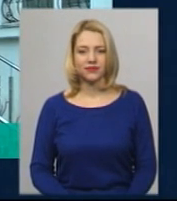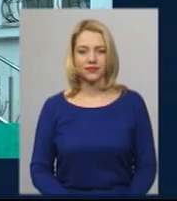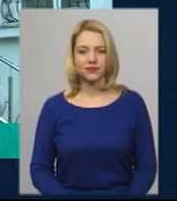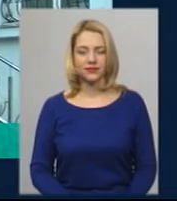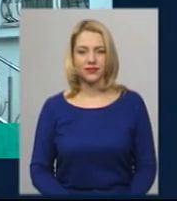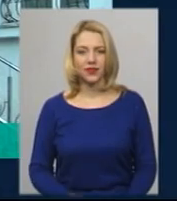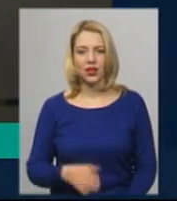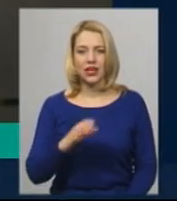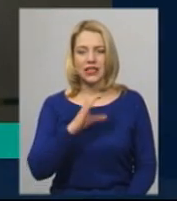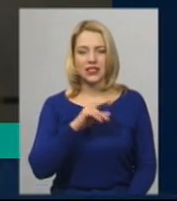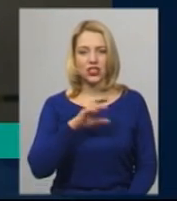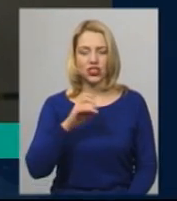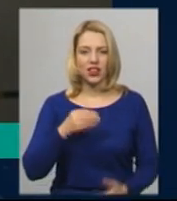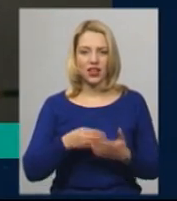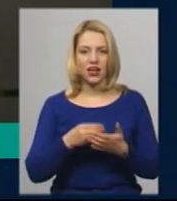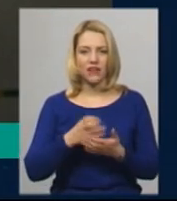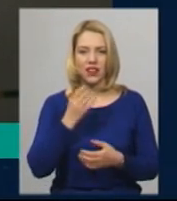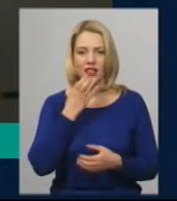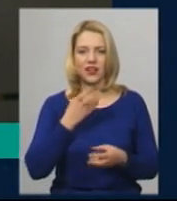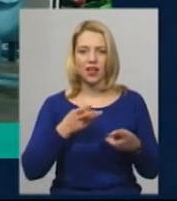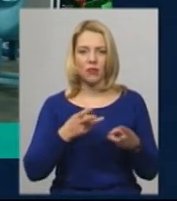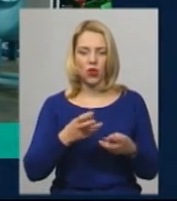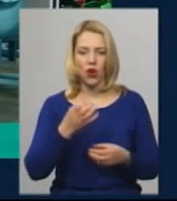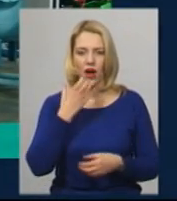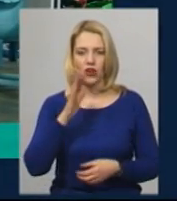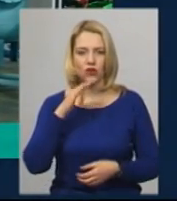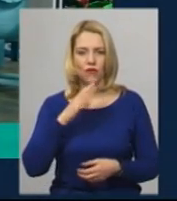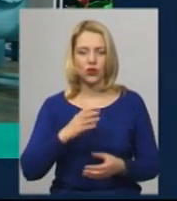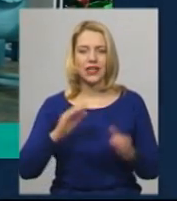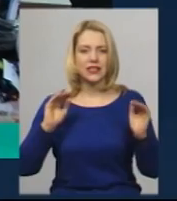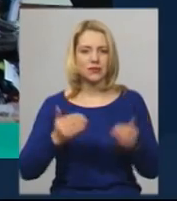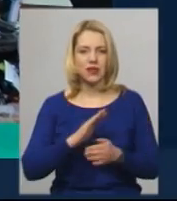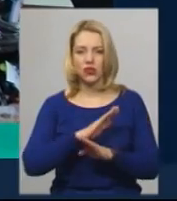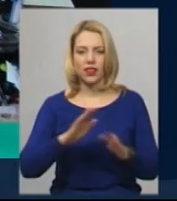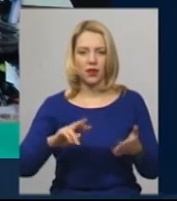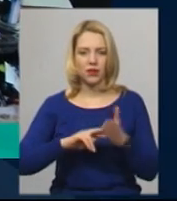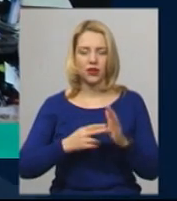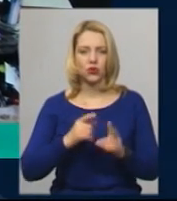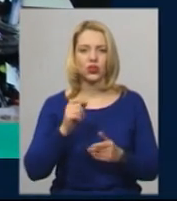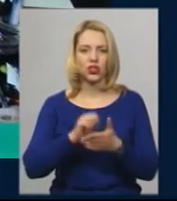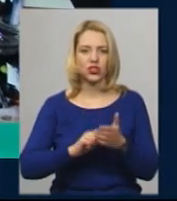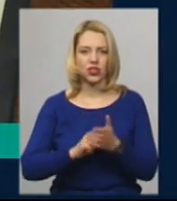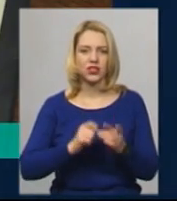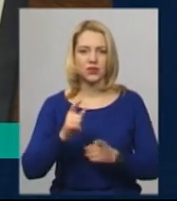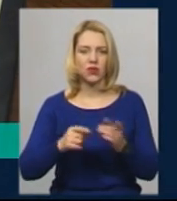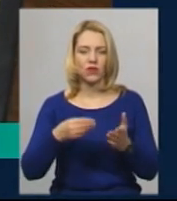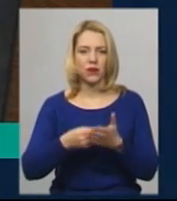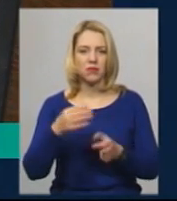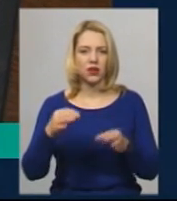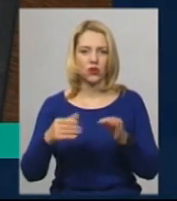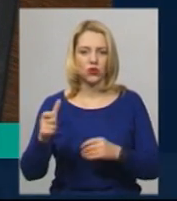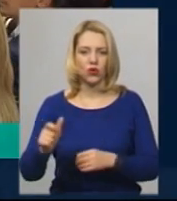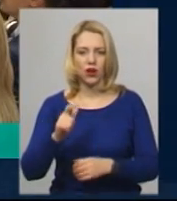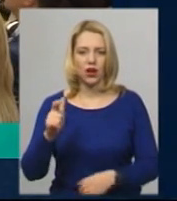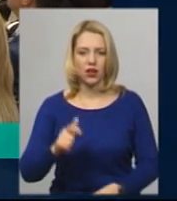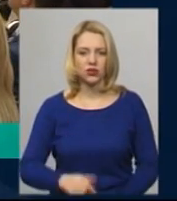У січні тарифи на тепло та гарячу воду у Хмельницькому зменшувати не планують через зміну вартості природного газу. Підписали